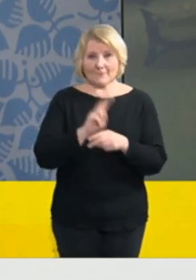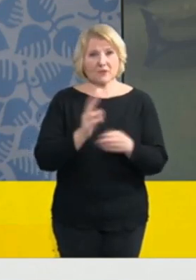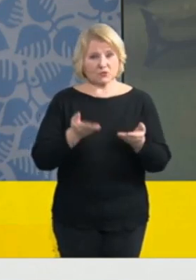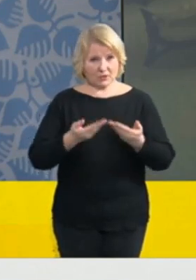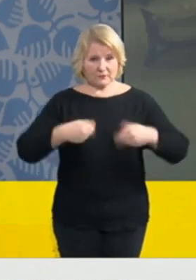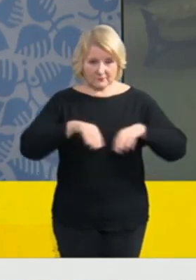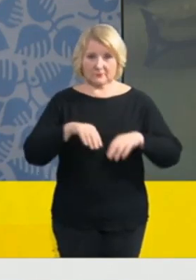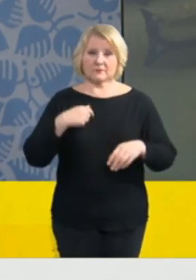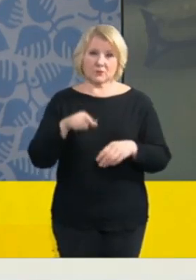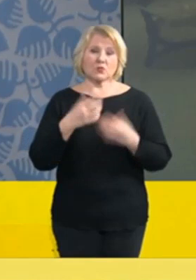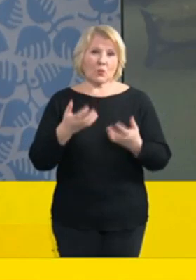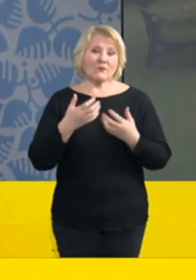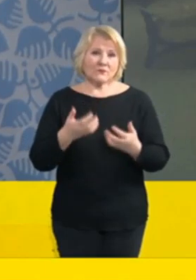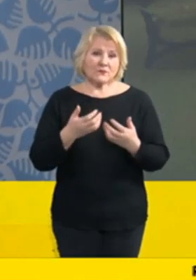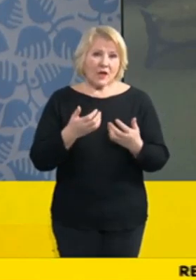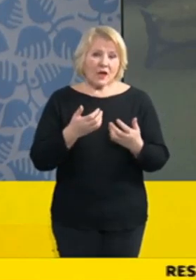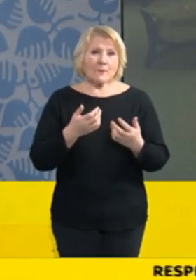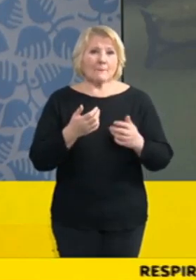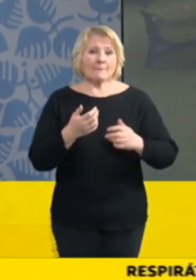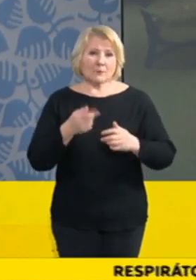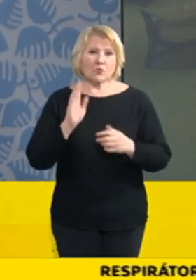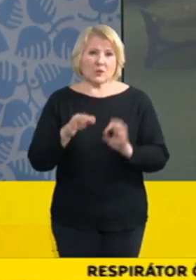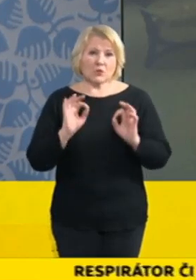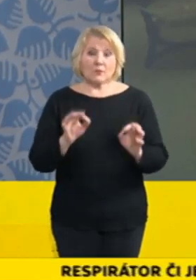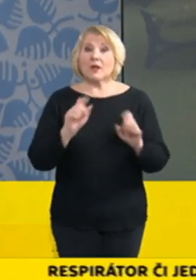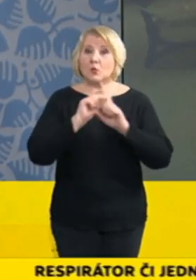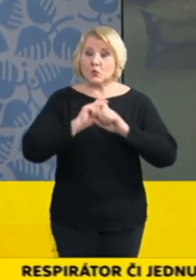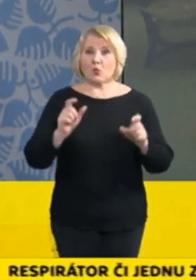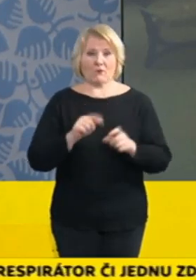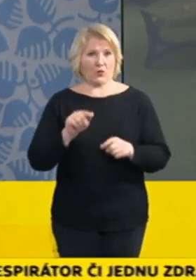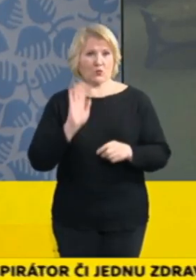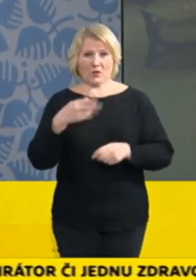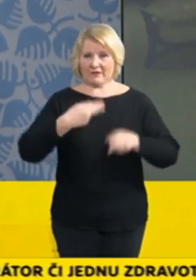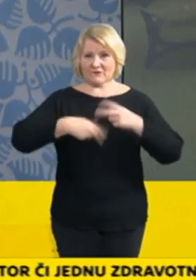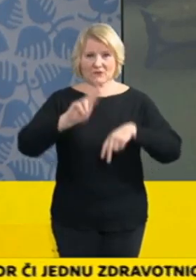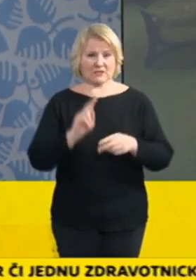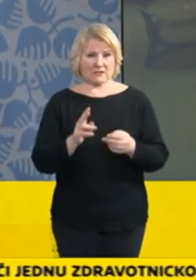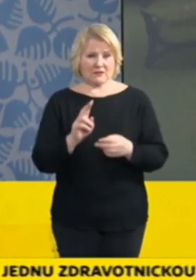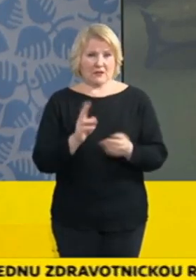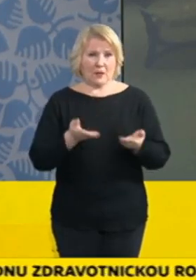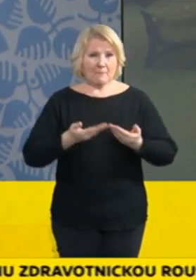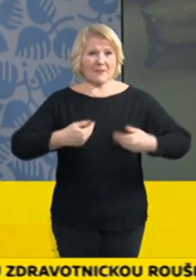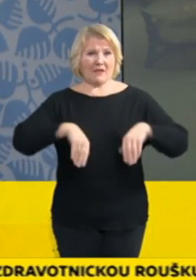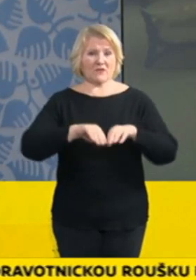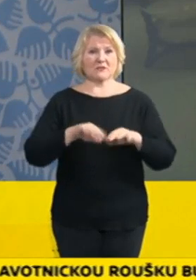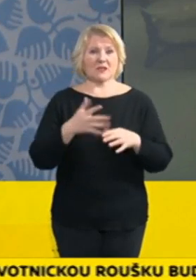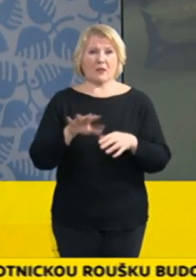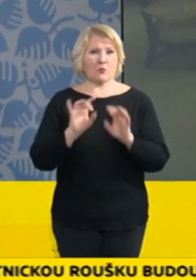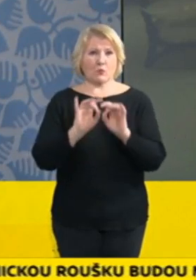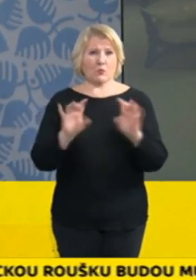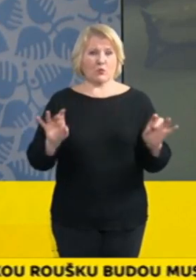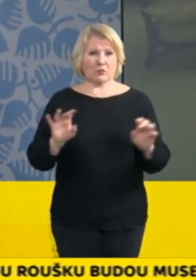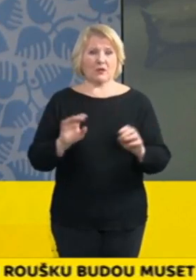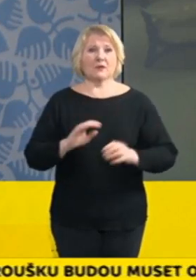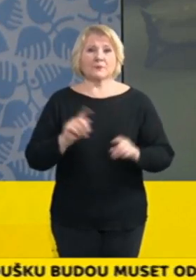slibujeme, protože se jedná o významně vyšší prevenci přenosu toho onemocnění, včetně